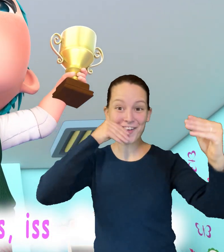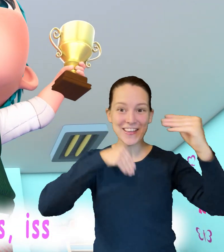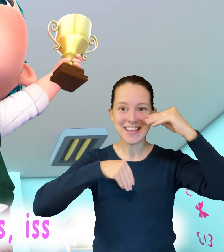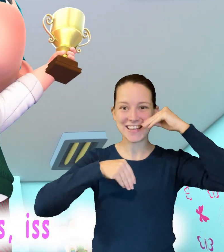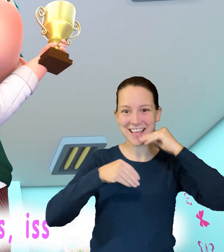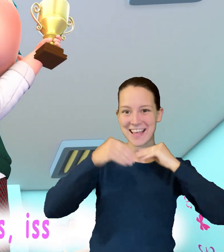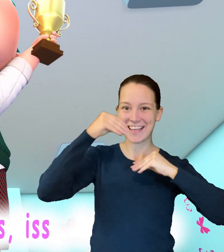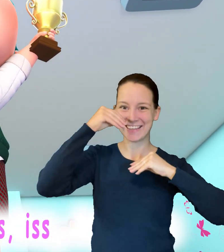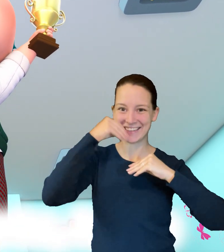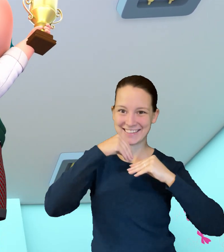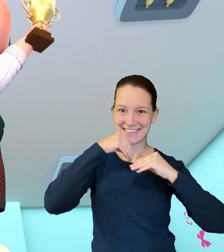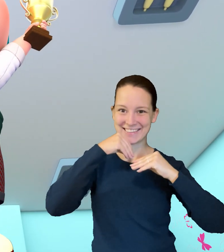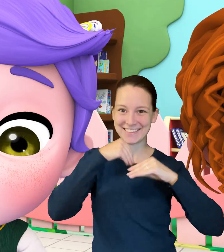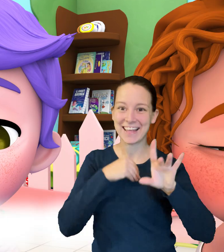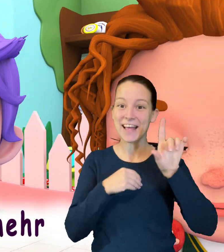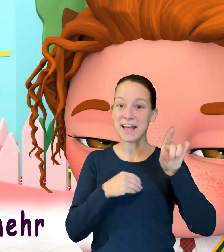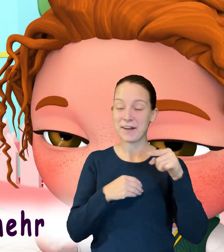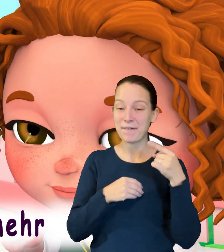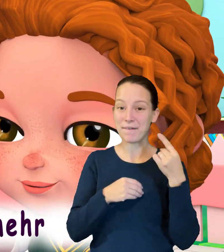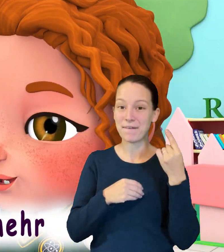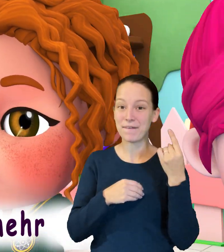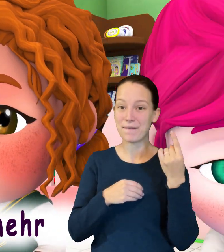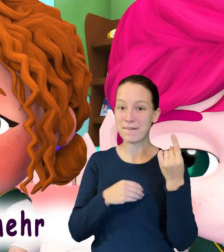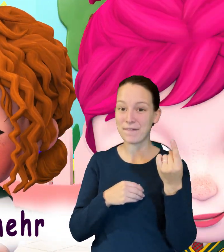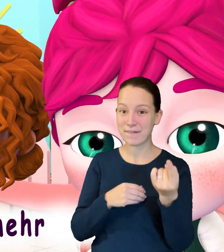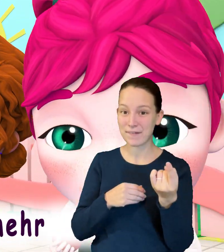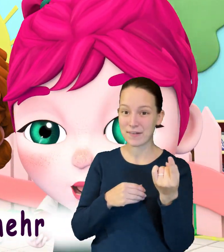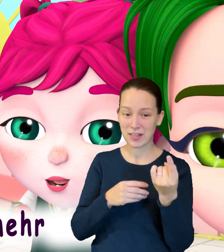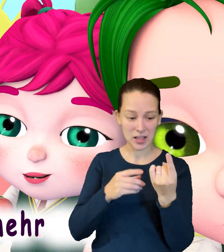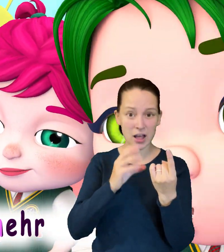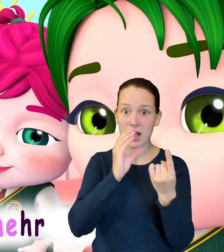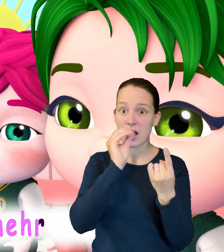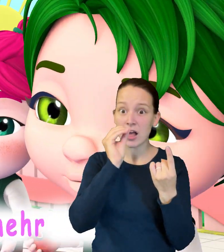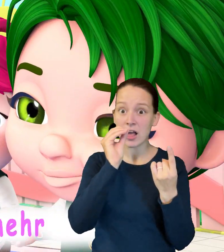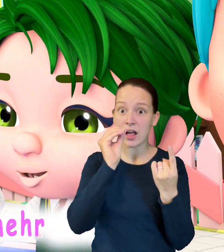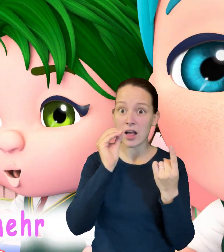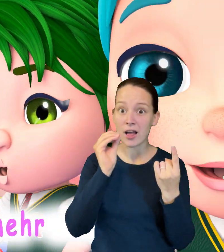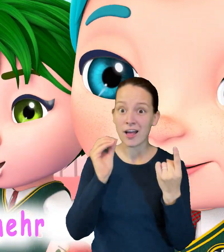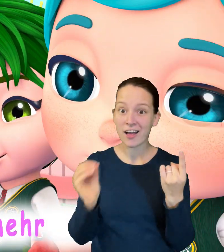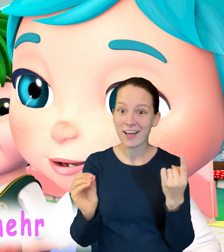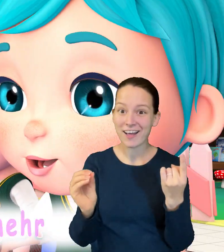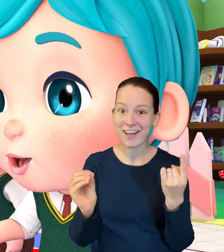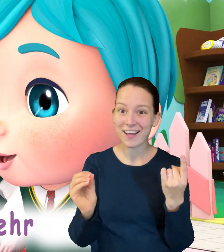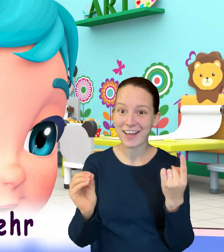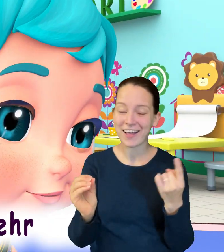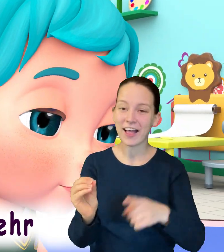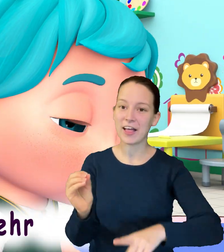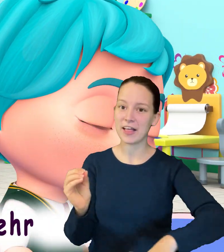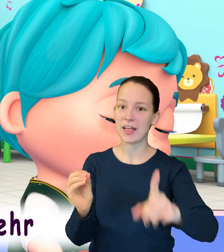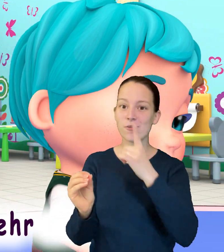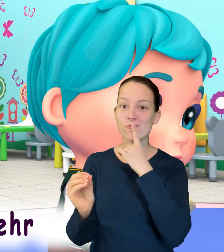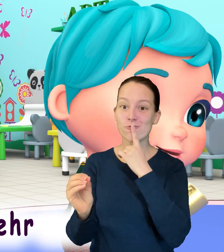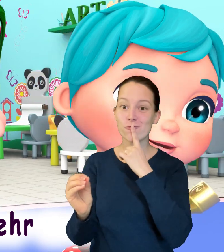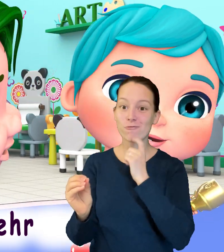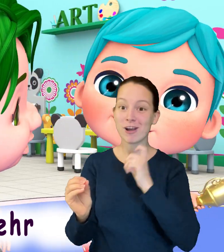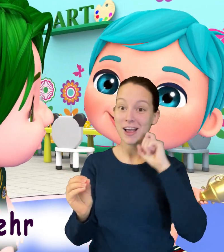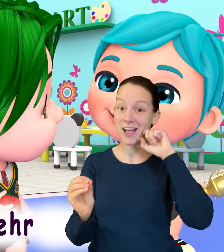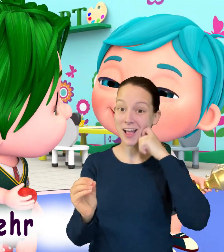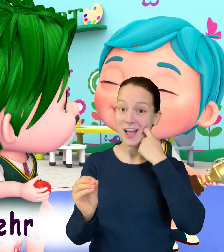der Lehrer rief laut, is, is, is, da war es keiner mehr,